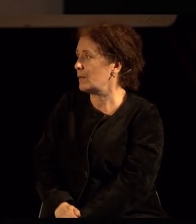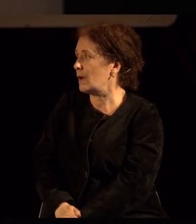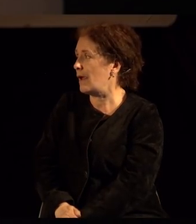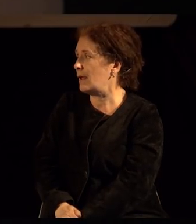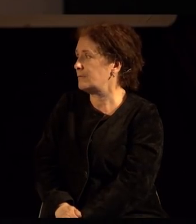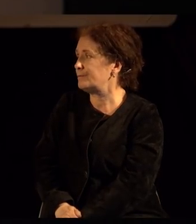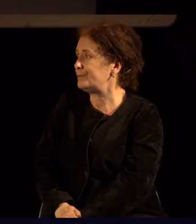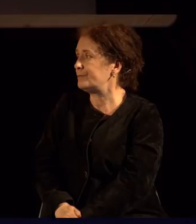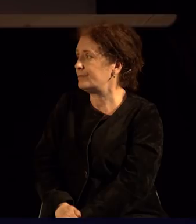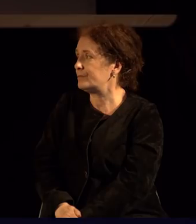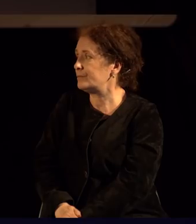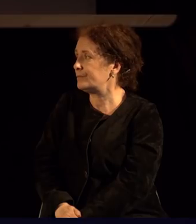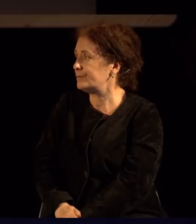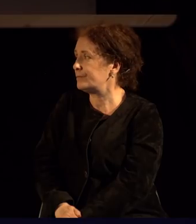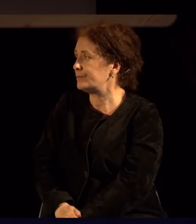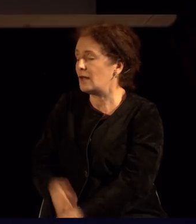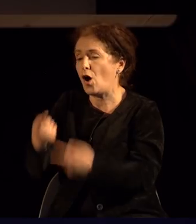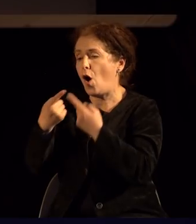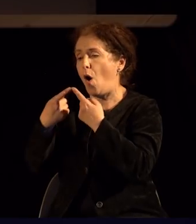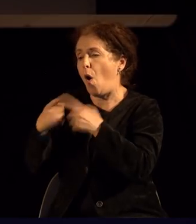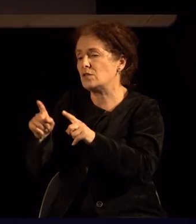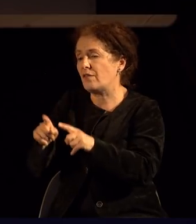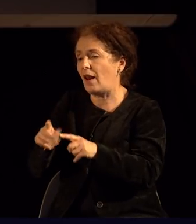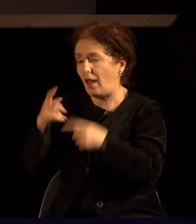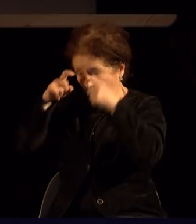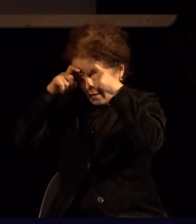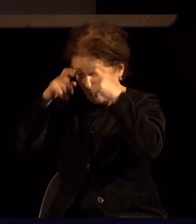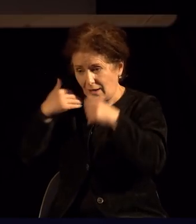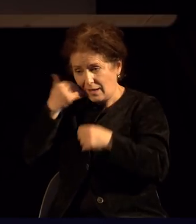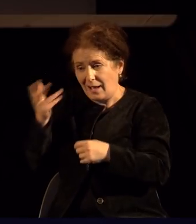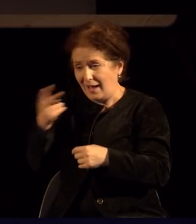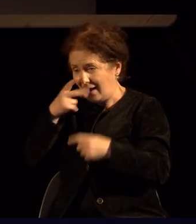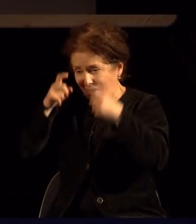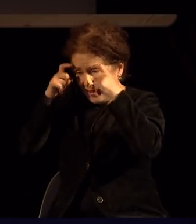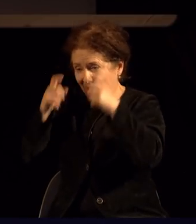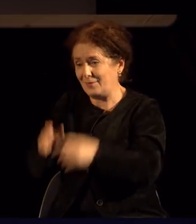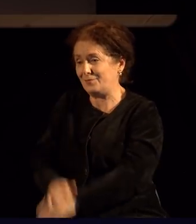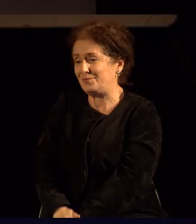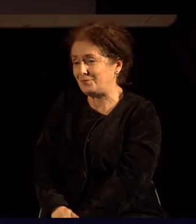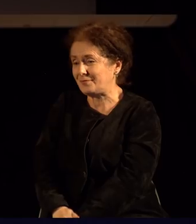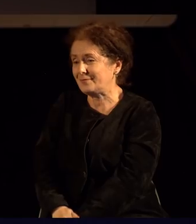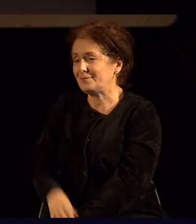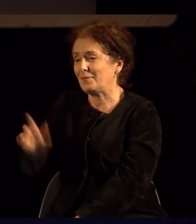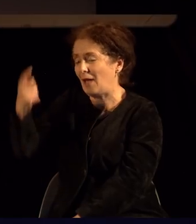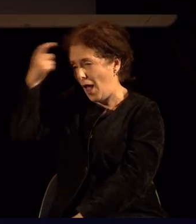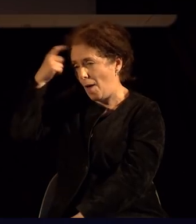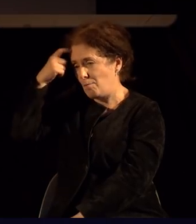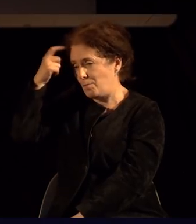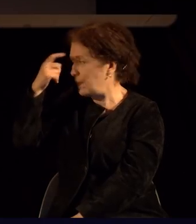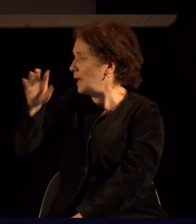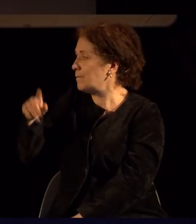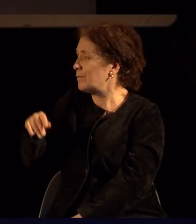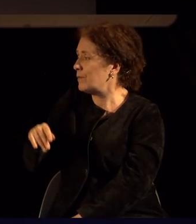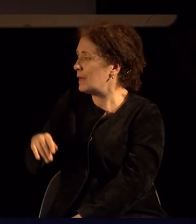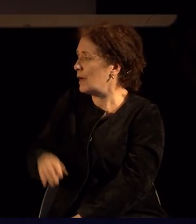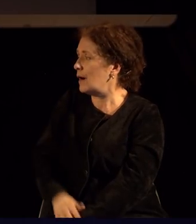задоволство мегутоа освен тој момент нели освен тоа како ни размислува мозокот исто така е многу